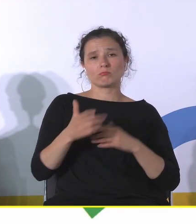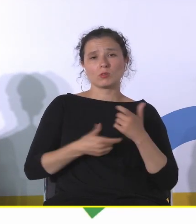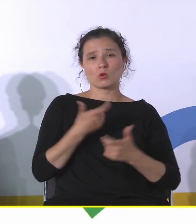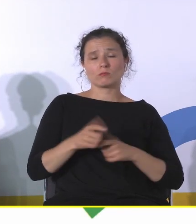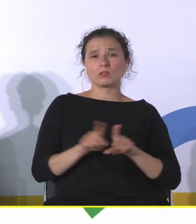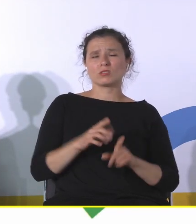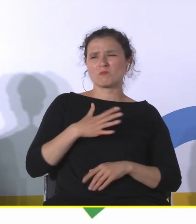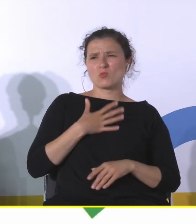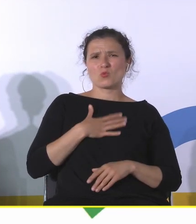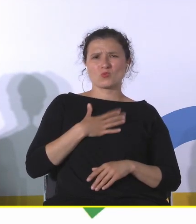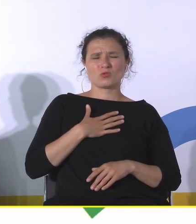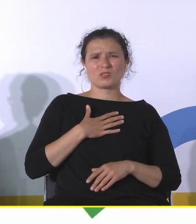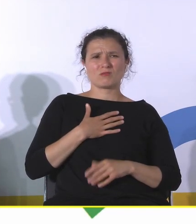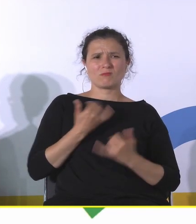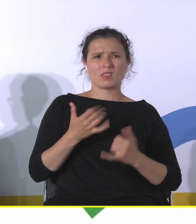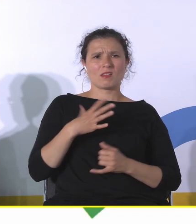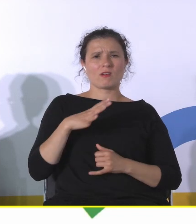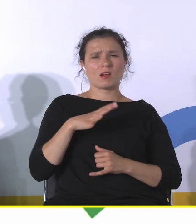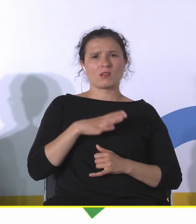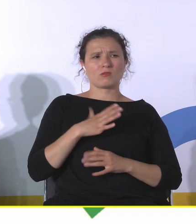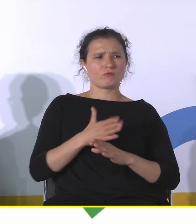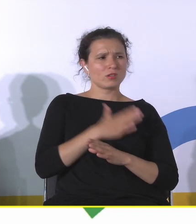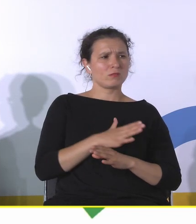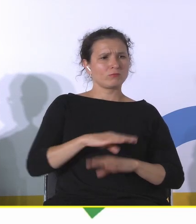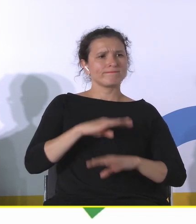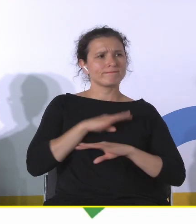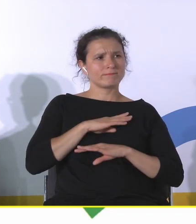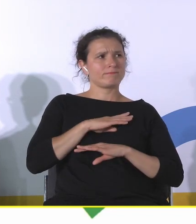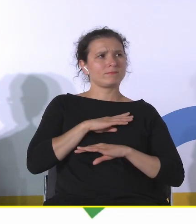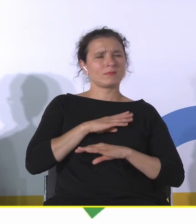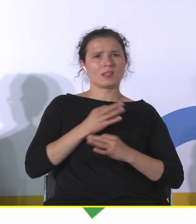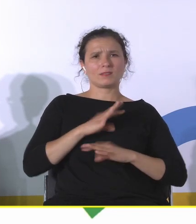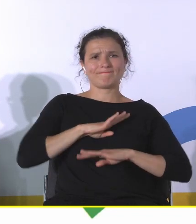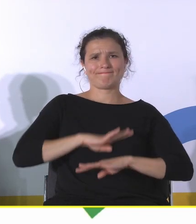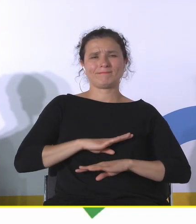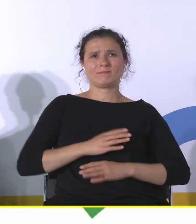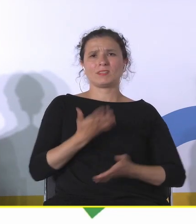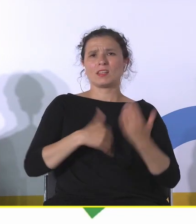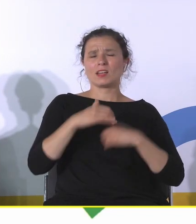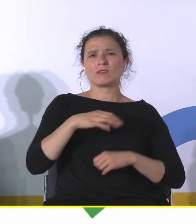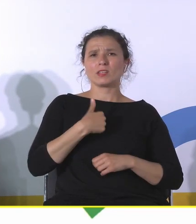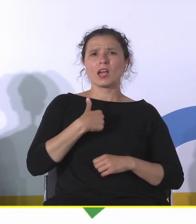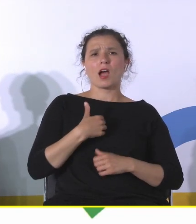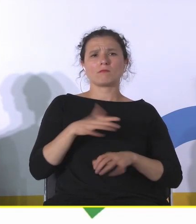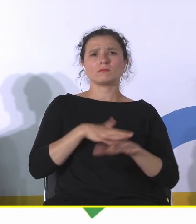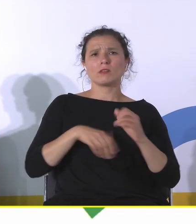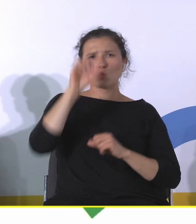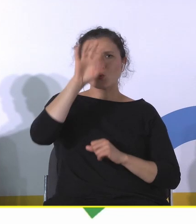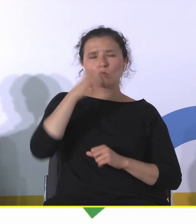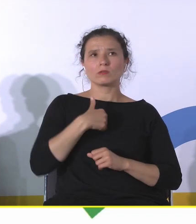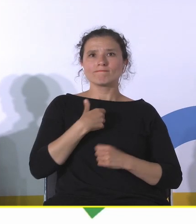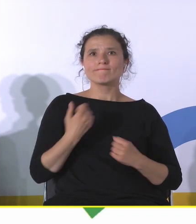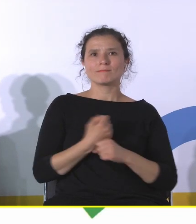innej wartości niż miało się wcześniej. Jeżeli było się górnikiem i było się cały czas w etosie tego, że robię coś dobrego, ale przy